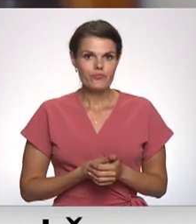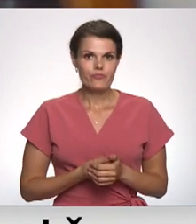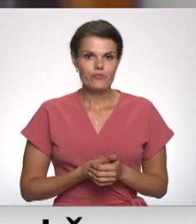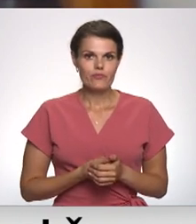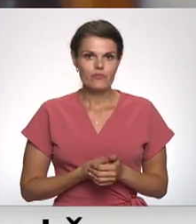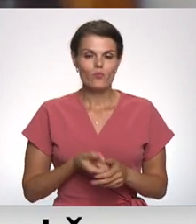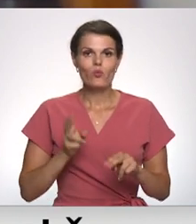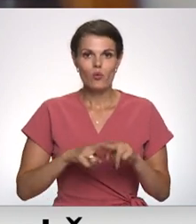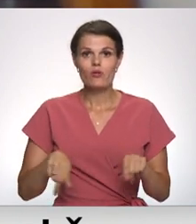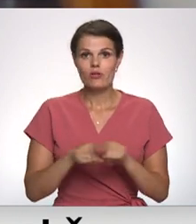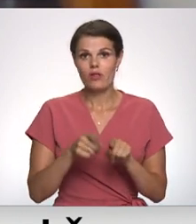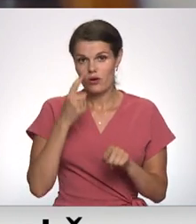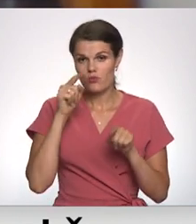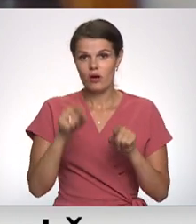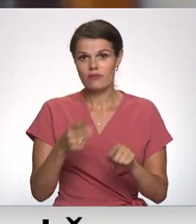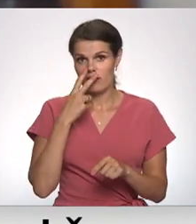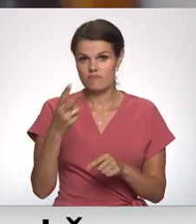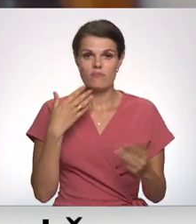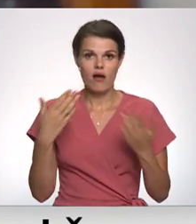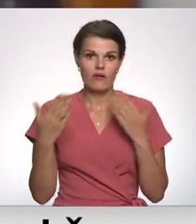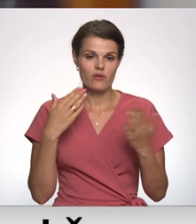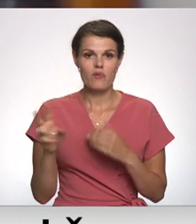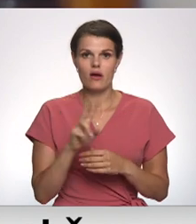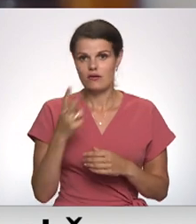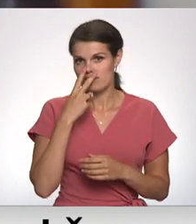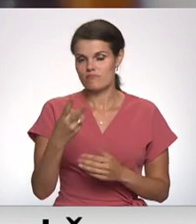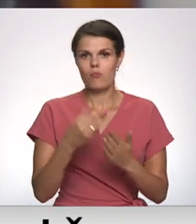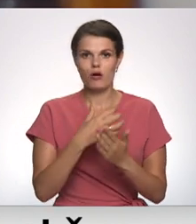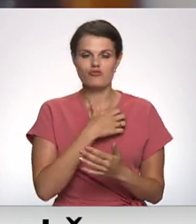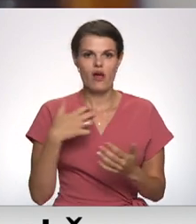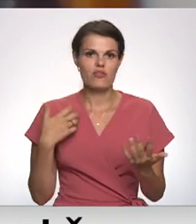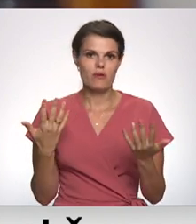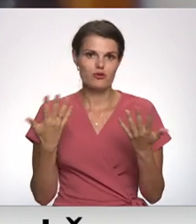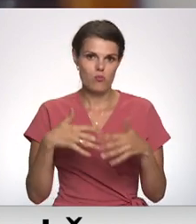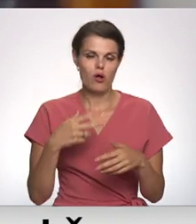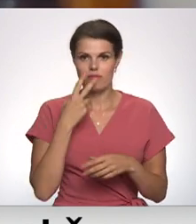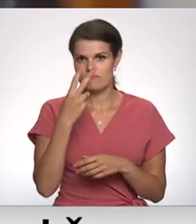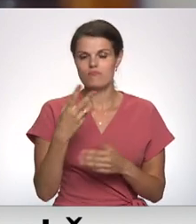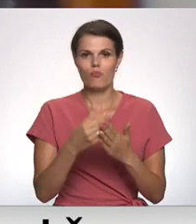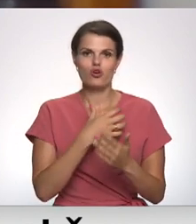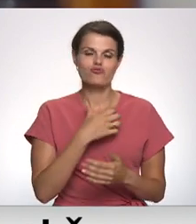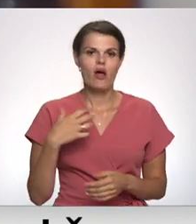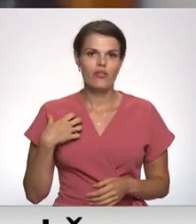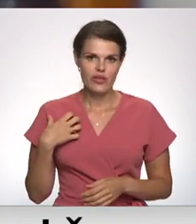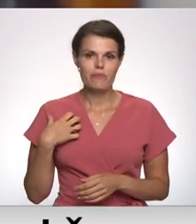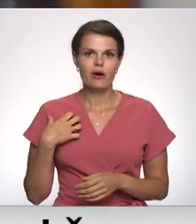Un arī no tā izrieta attieksme, kas ir redzama pašvaldības politikā un kas ir redzama pašvaldības